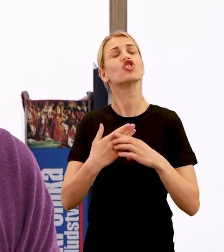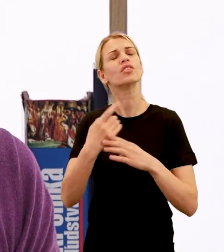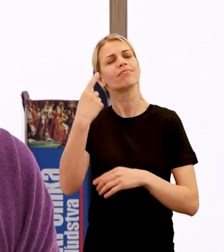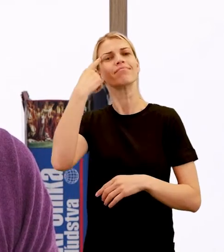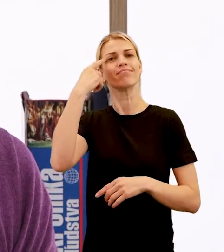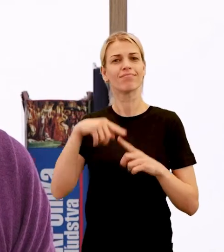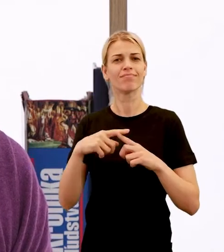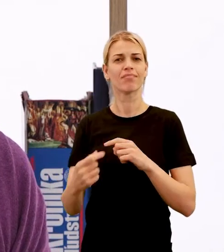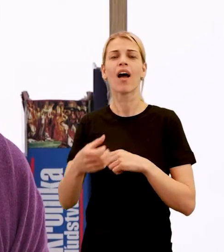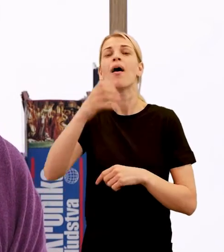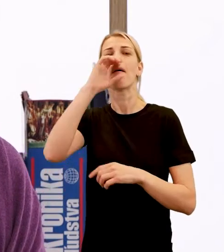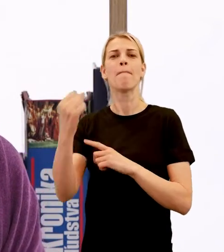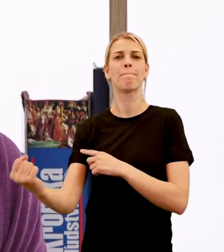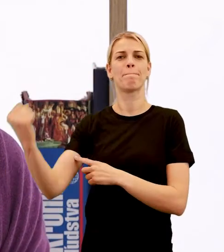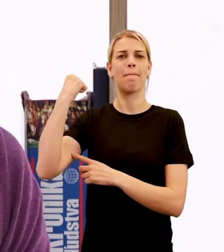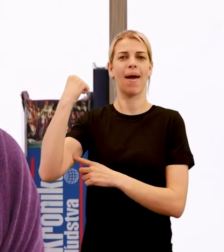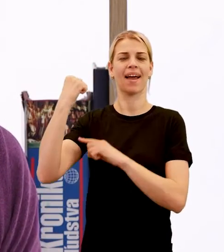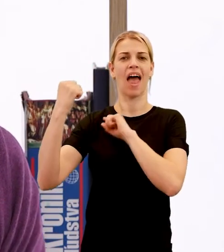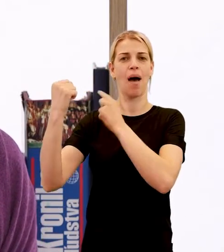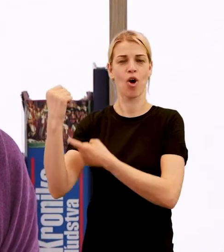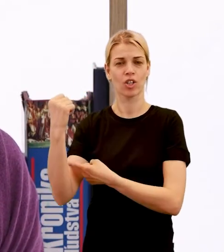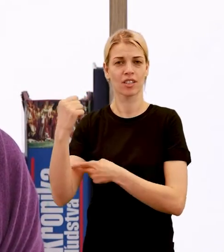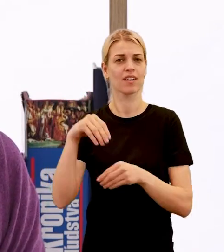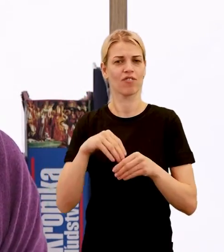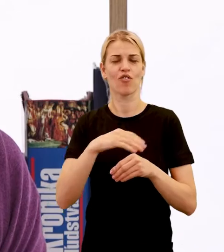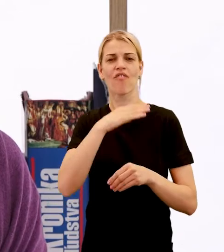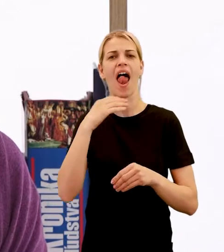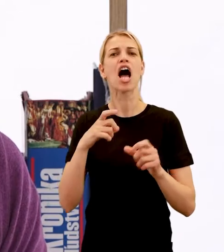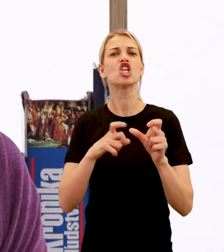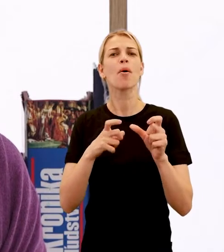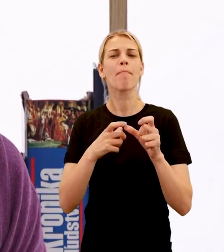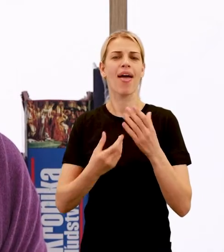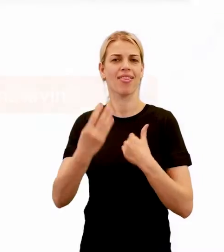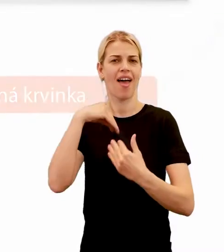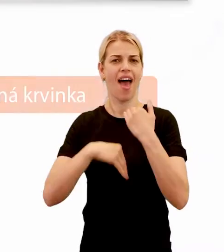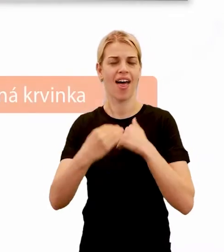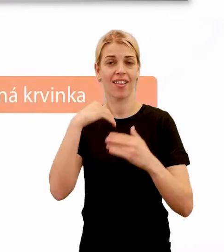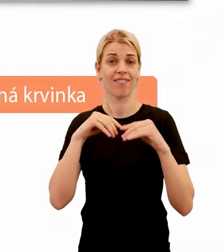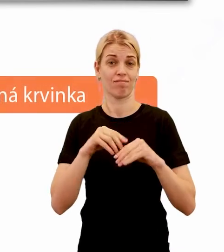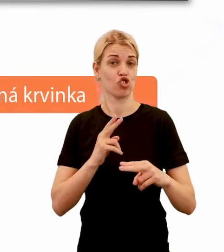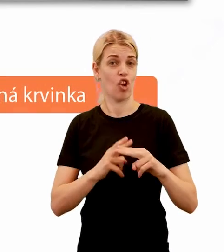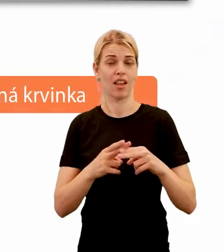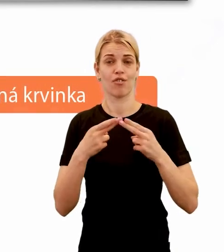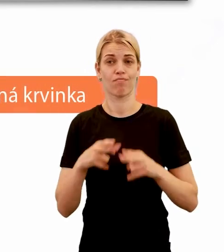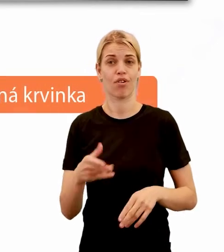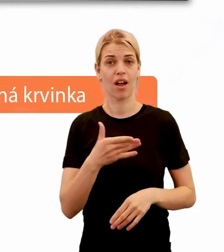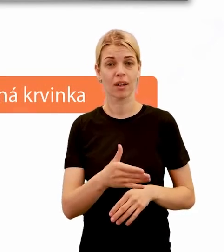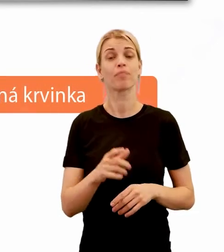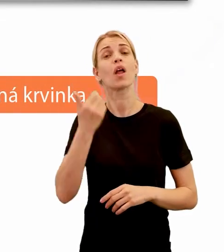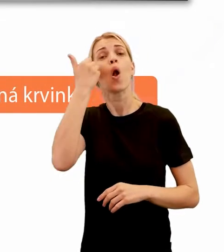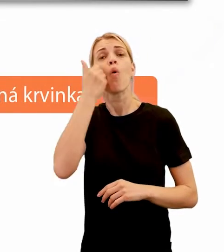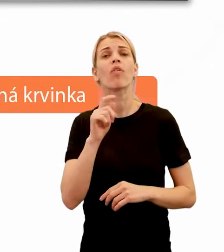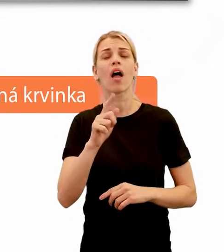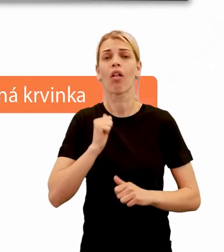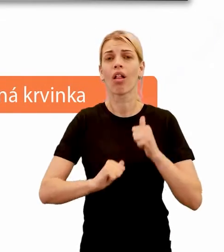námorníka, ktorý jedol dostatok špenátu, ktorý je bohatým zdrojom železa. ľudia, ktorí totiž nemajú